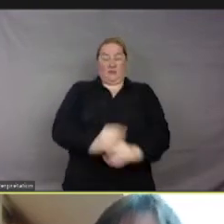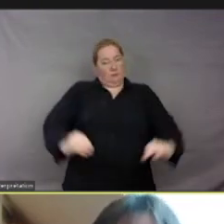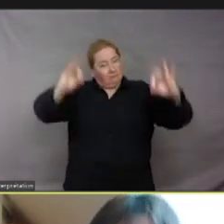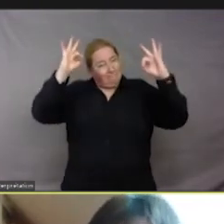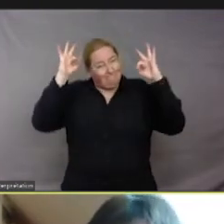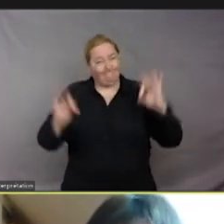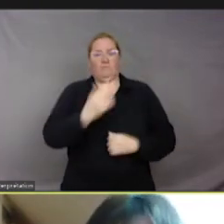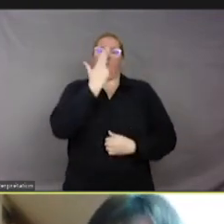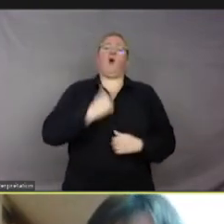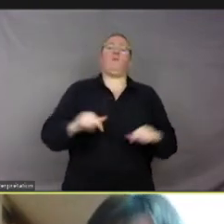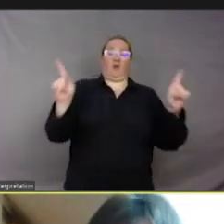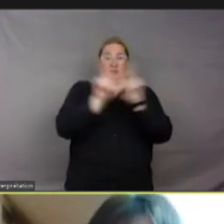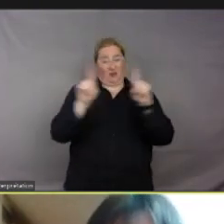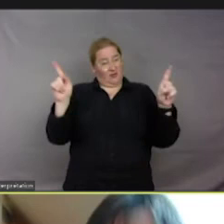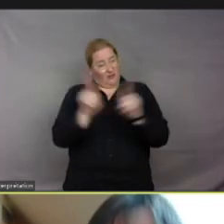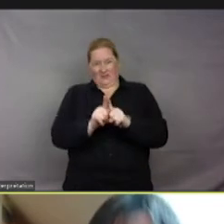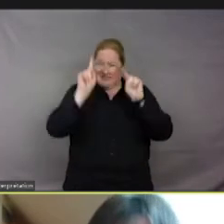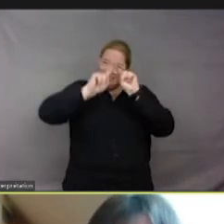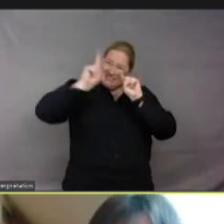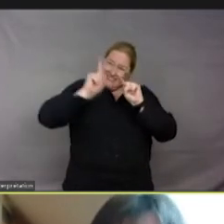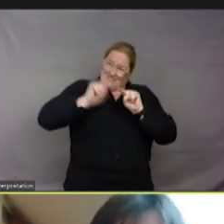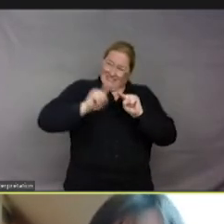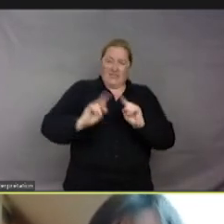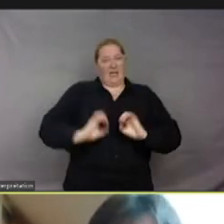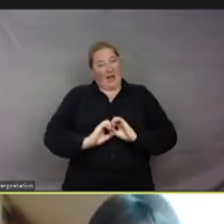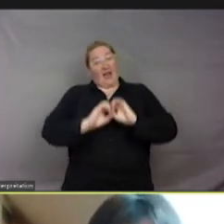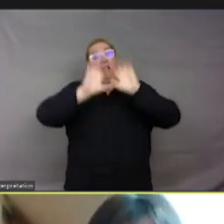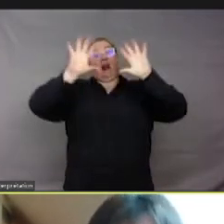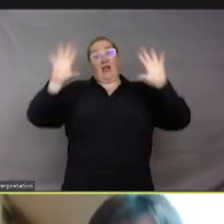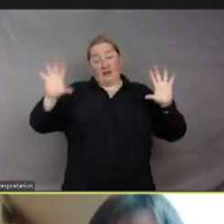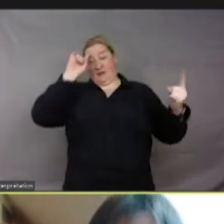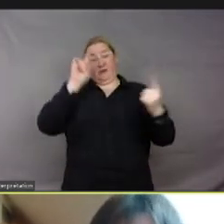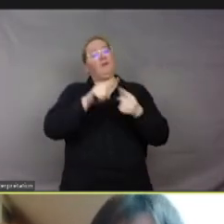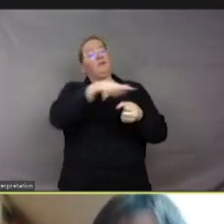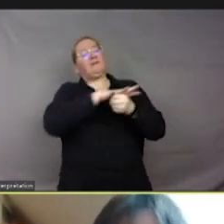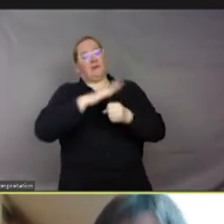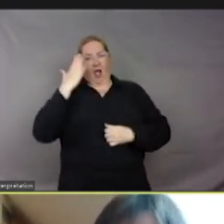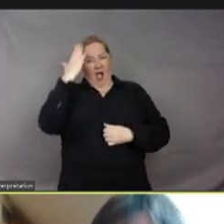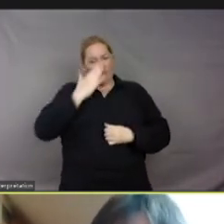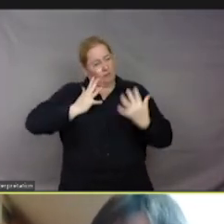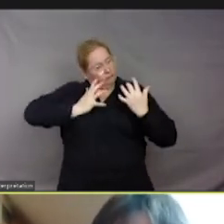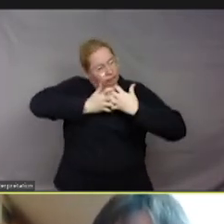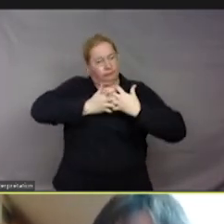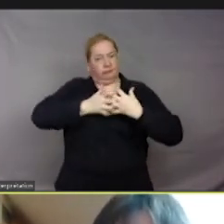envie de dire le définir précisément pour les sphères animalières, en tout cas.